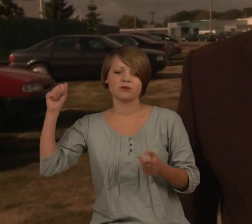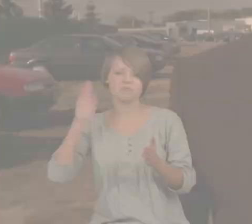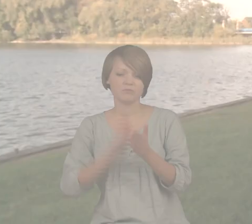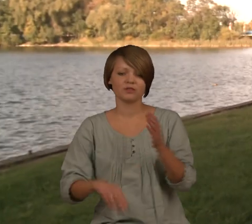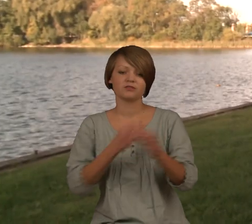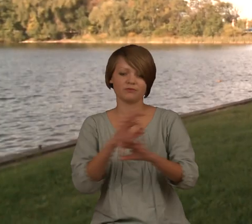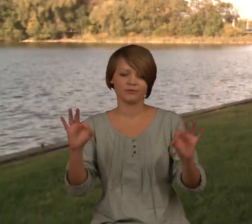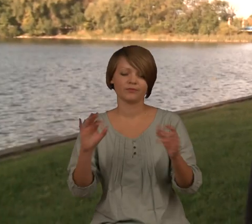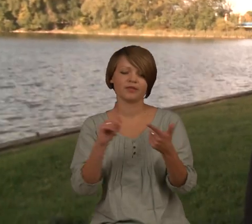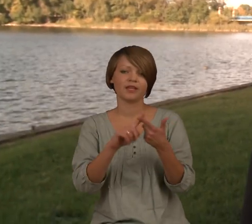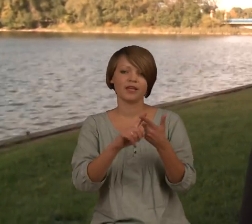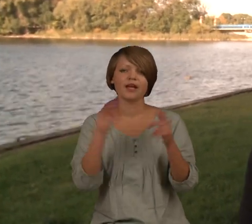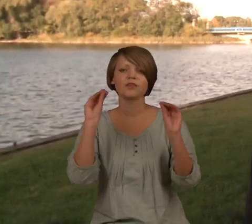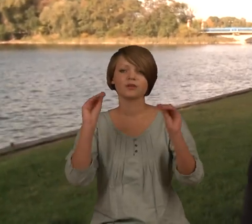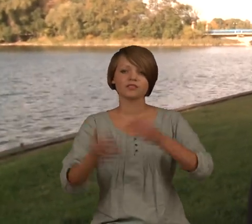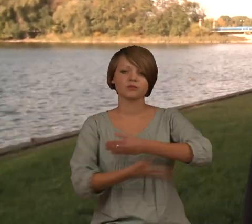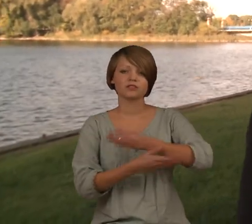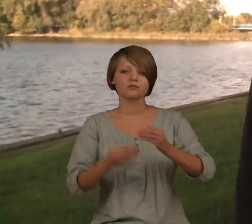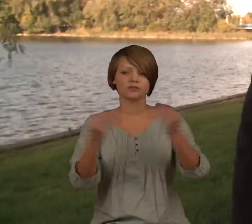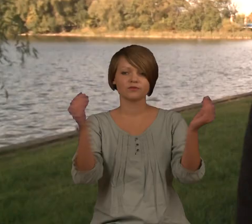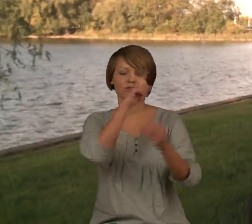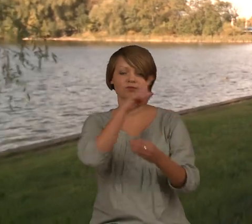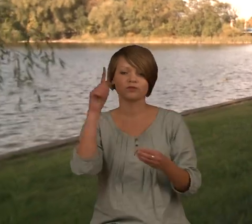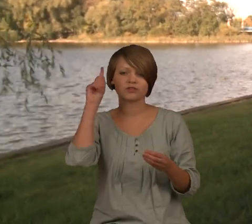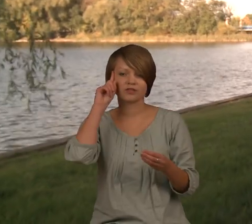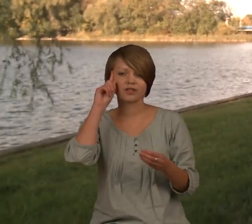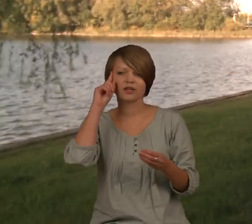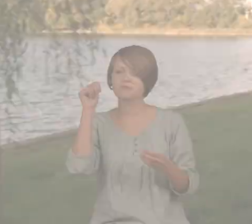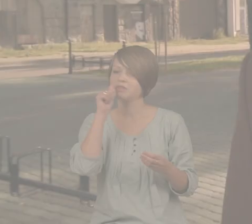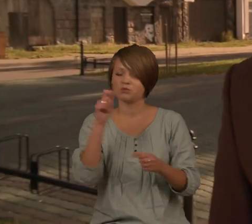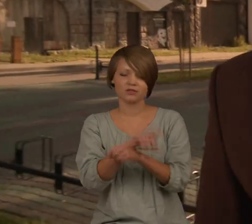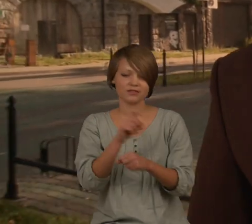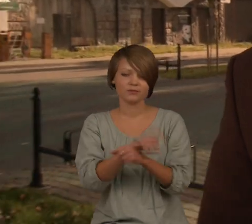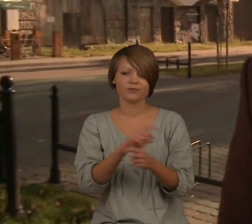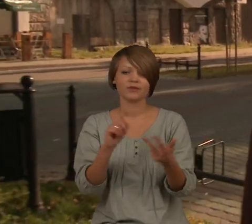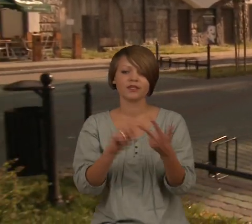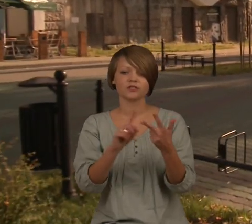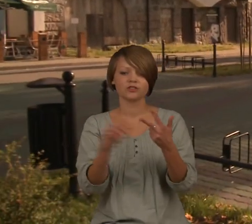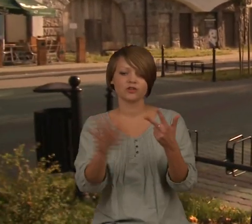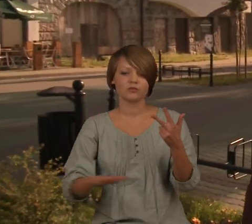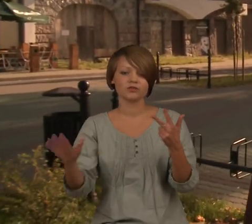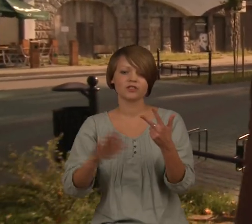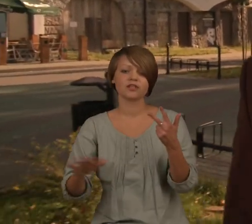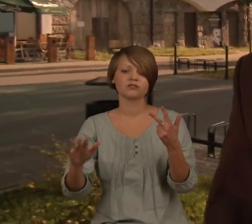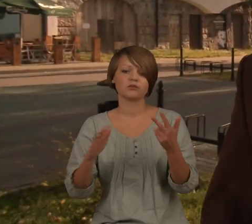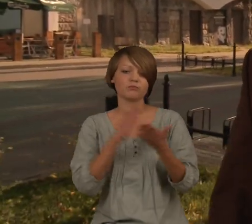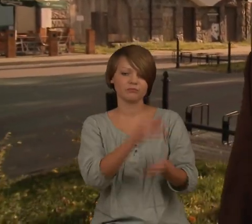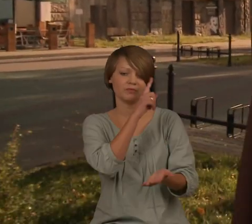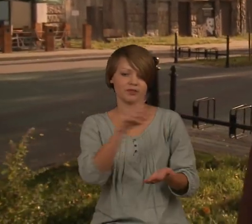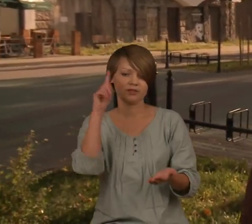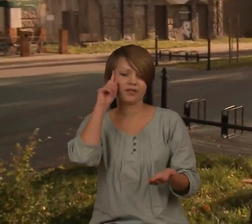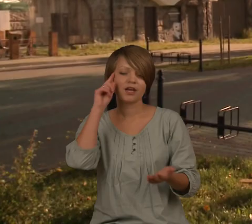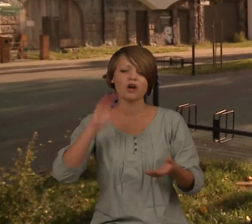uwolniona. Edukacja jest podstawą rozwoju społecznego i nie można jej zaniedbywać. Trzeci obszar to sfera socjalna, w niej